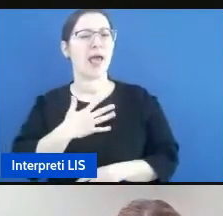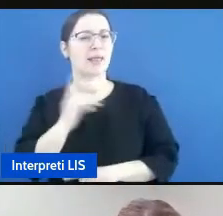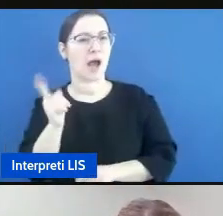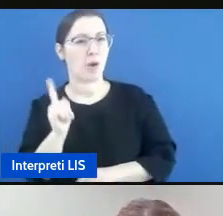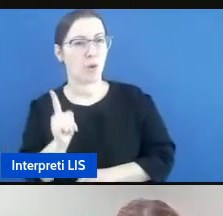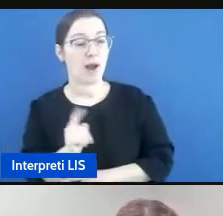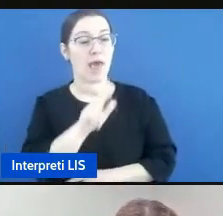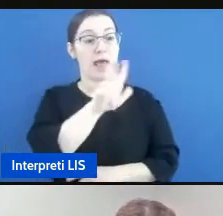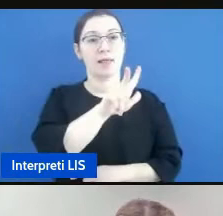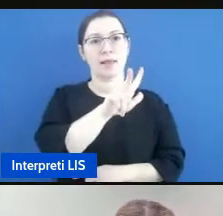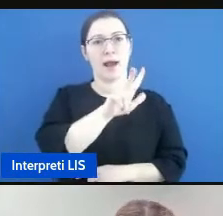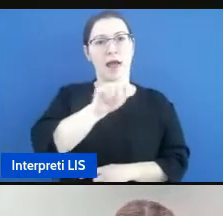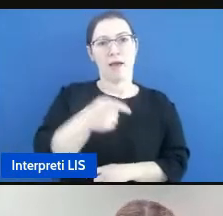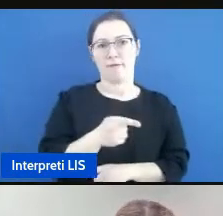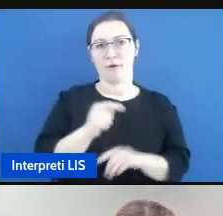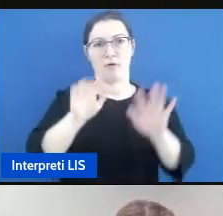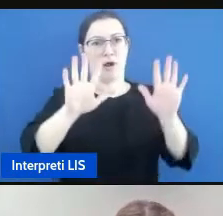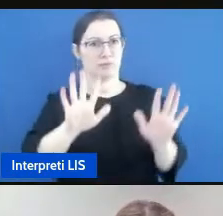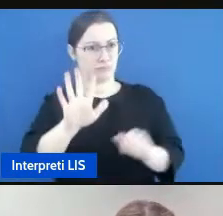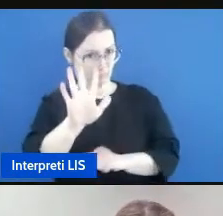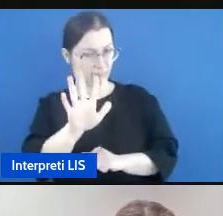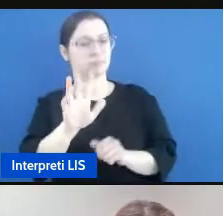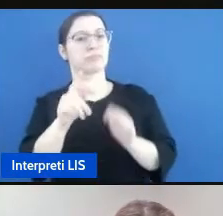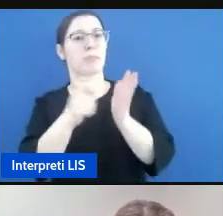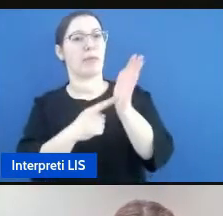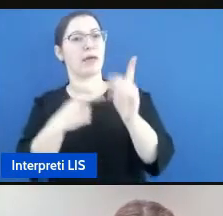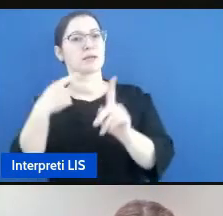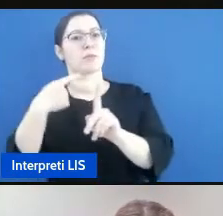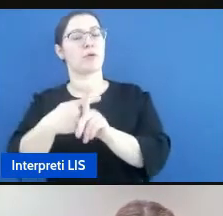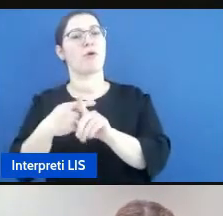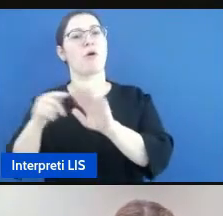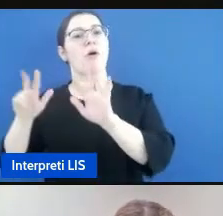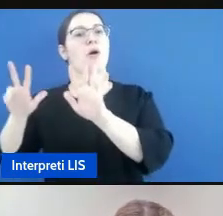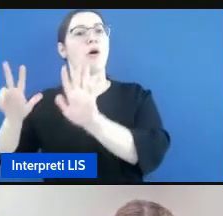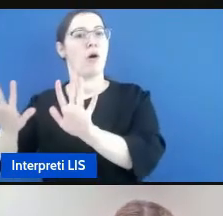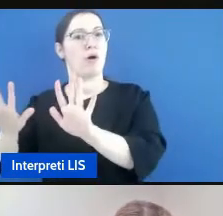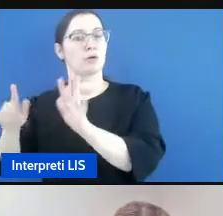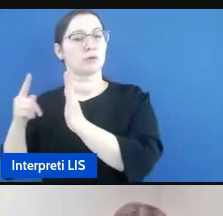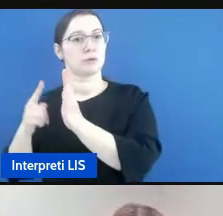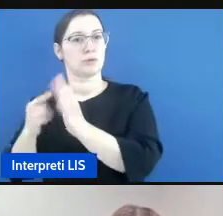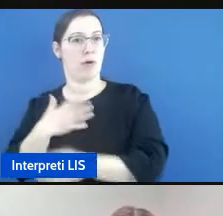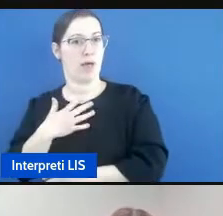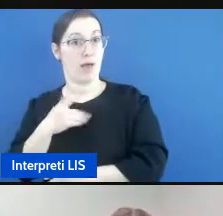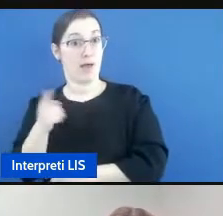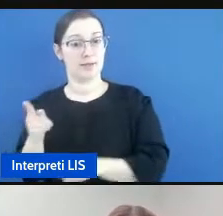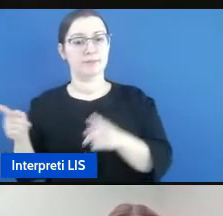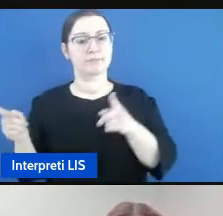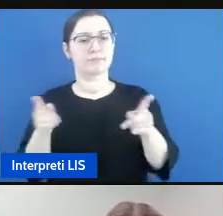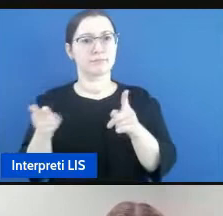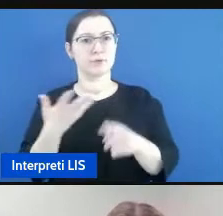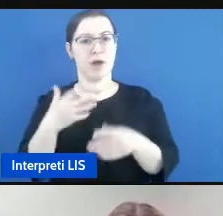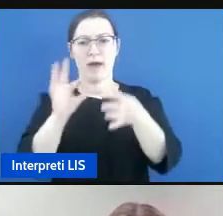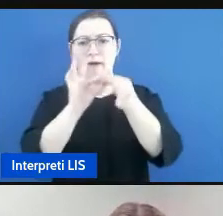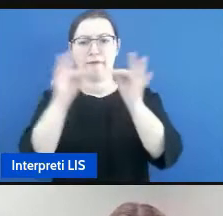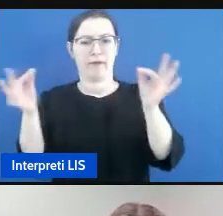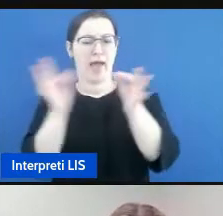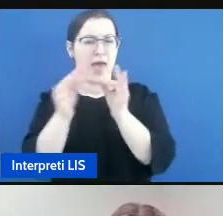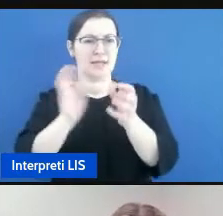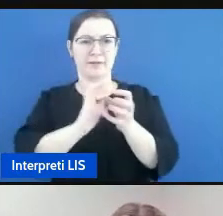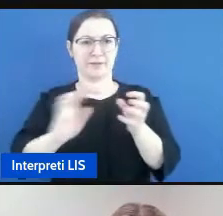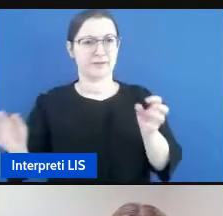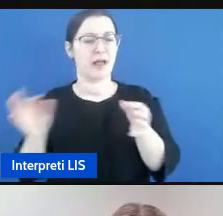i tre anni e mezzo e gli otto anni e include diverse strutture linguistiche dalle frasi più